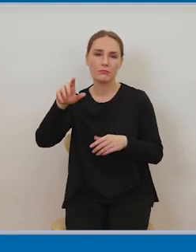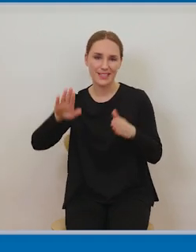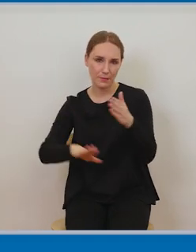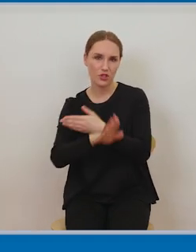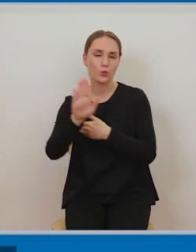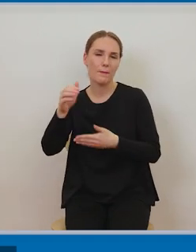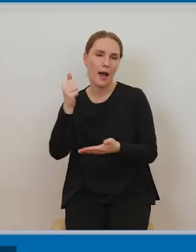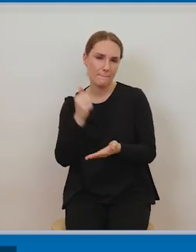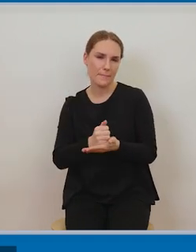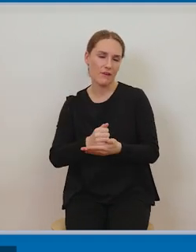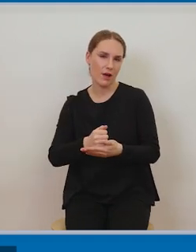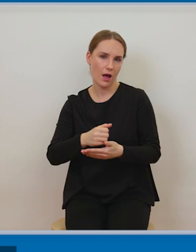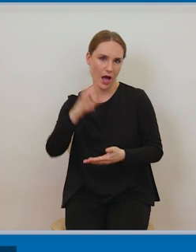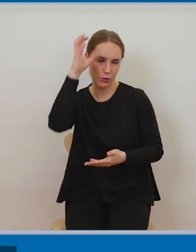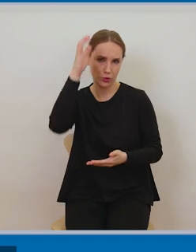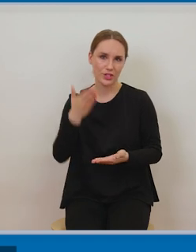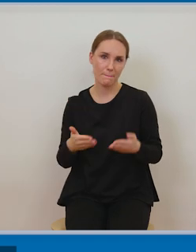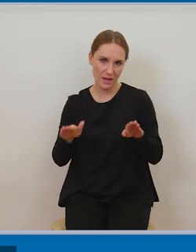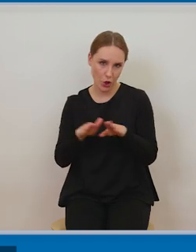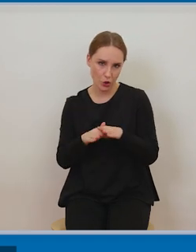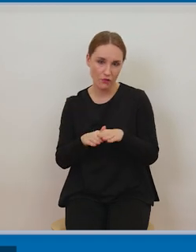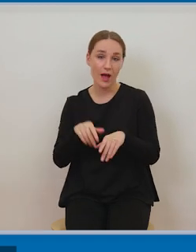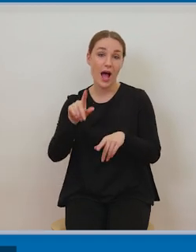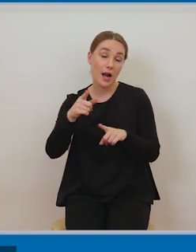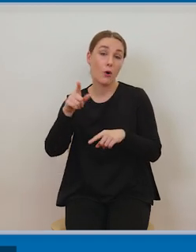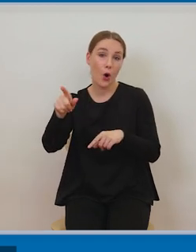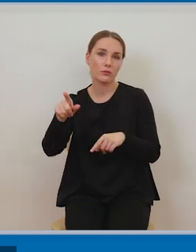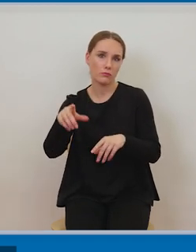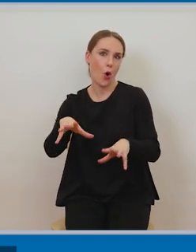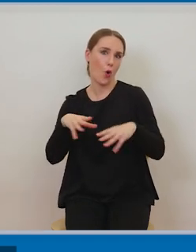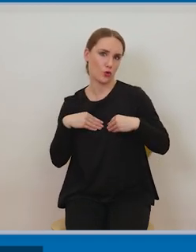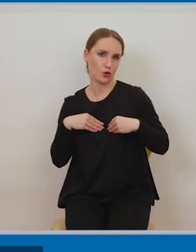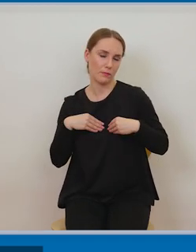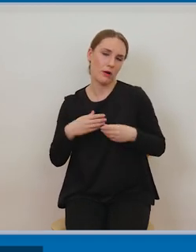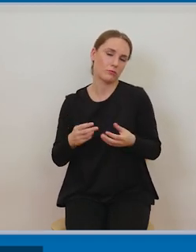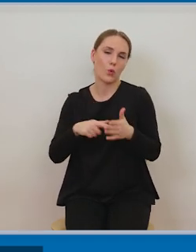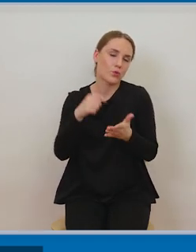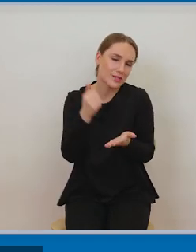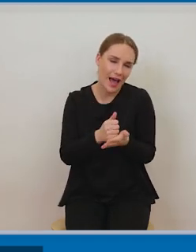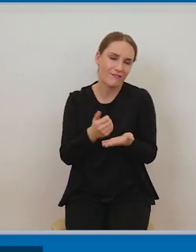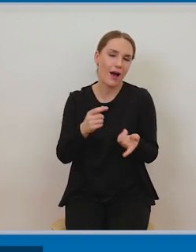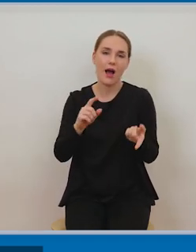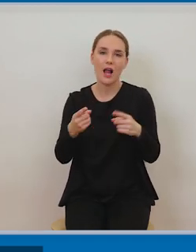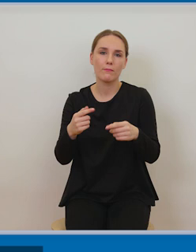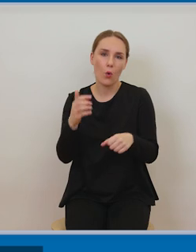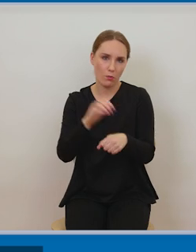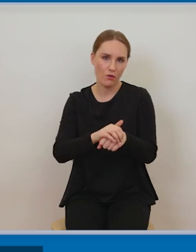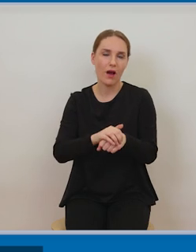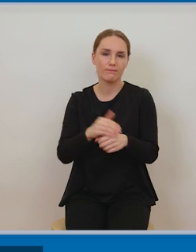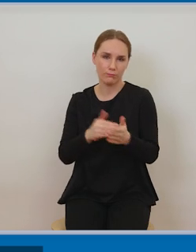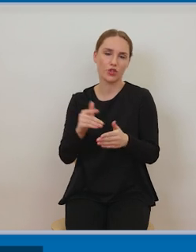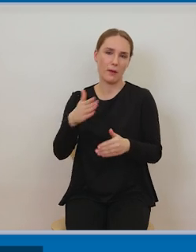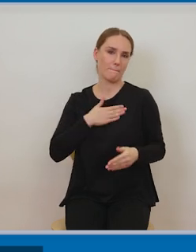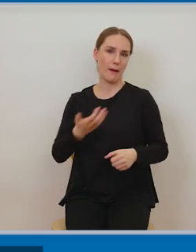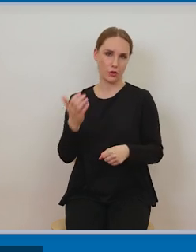te prawa nabył, albo w drodze ustawy, albo w drodze umowy. Czyli krótko mówiąc, ta podstawowa reguła to jest